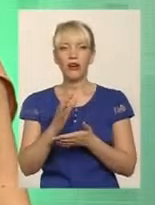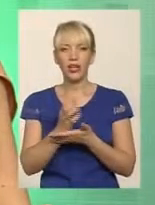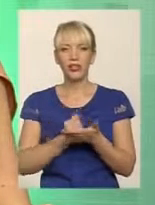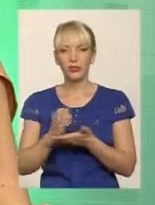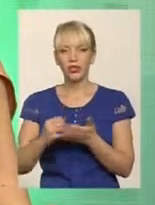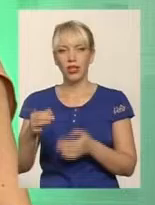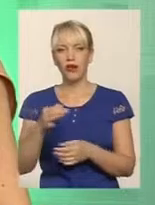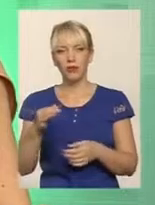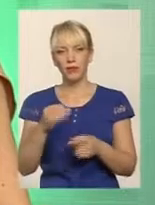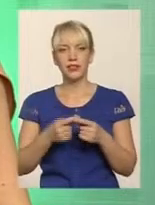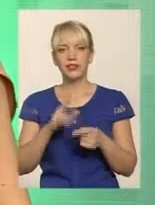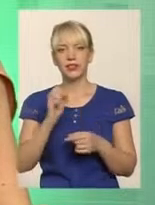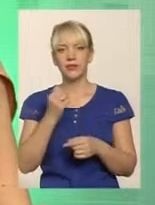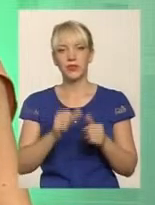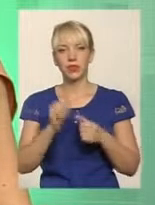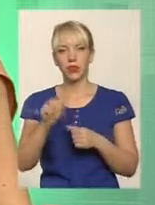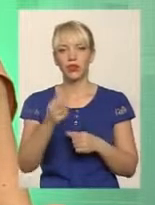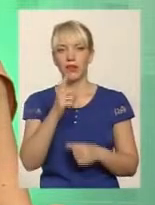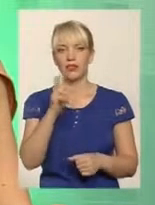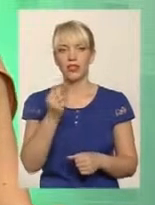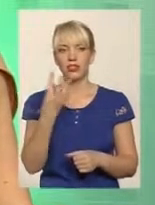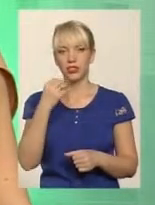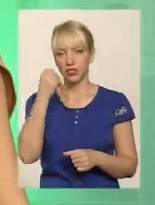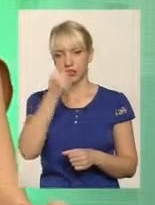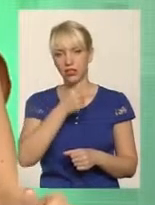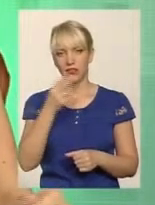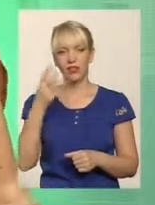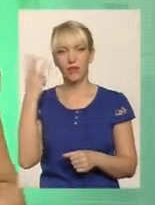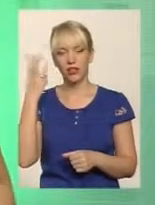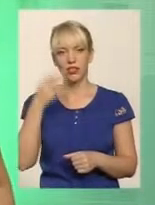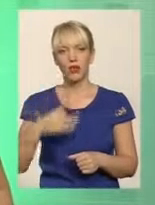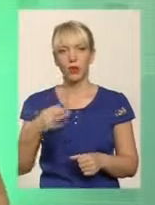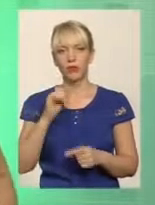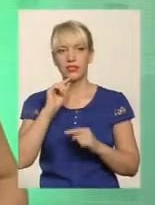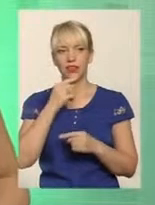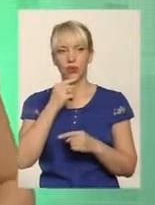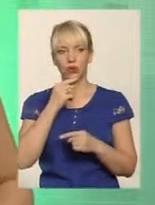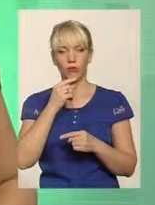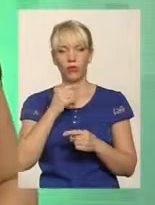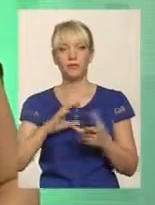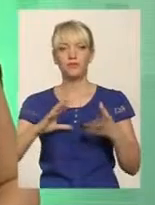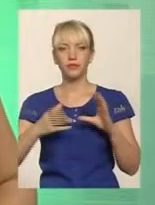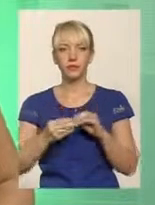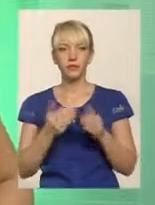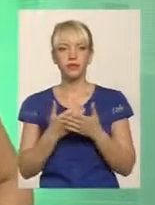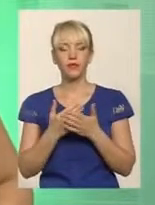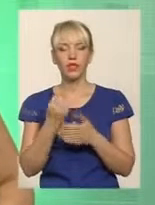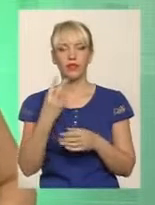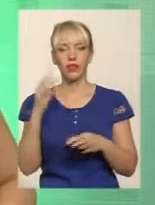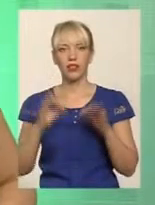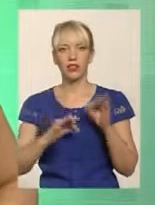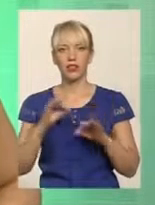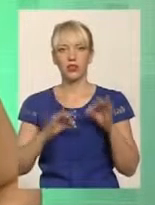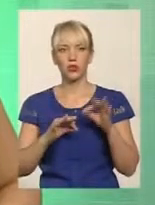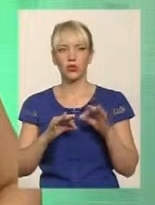області. Зокрема, от за 2014 рік в Хмельницькій області закономлено в цілому десь 12%